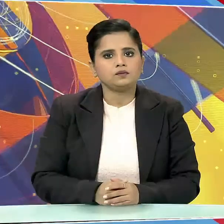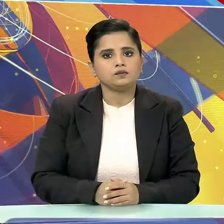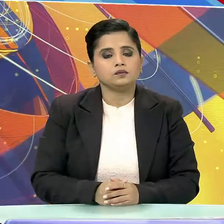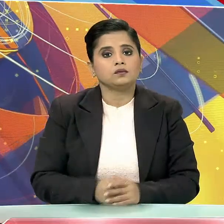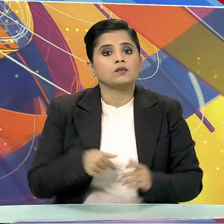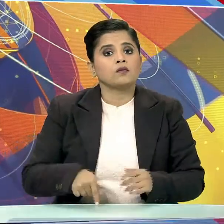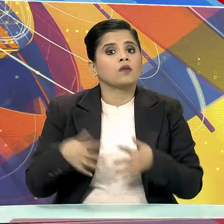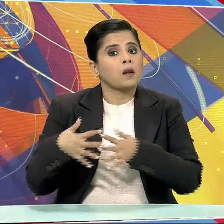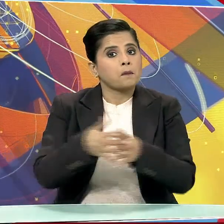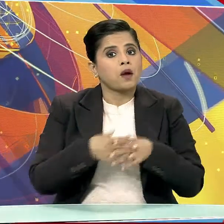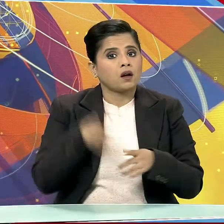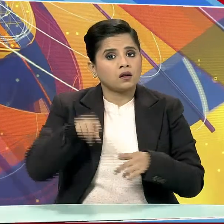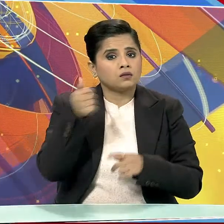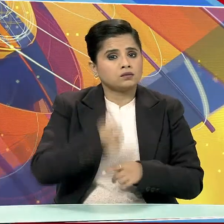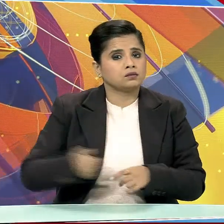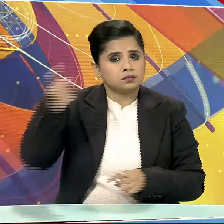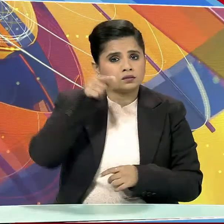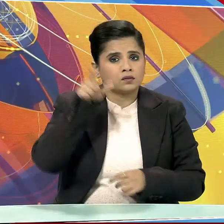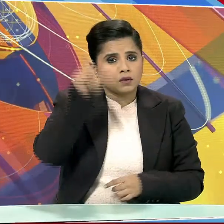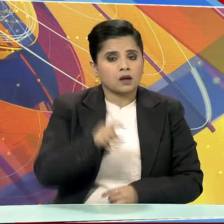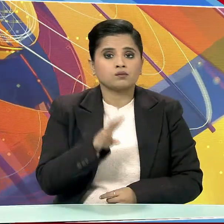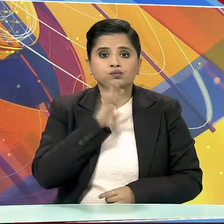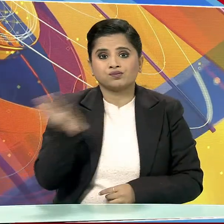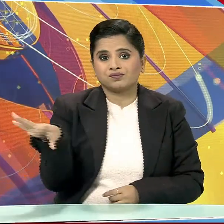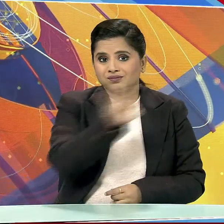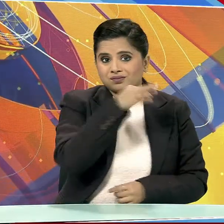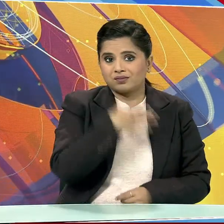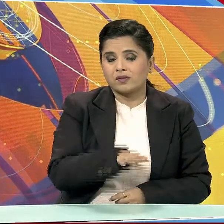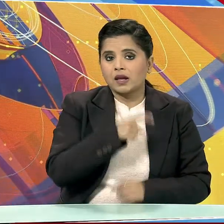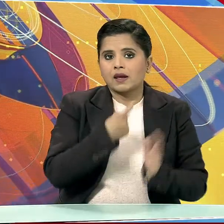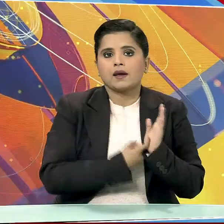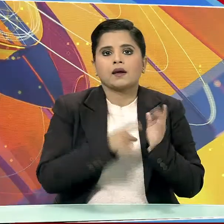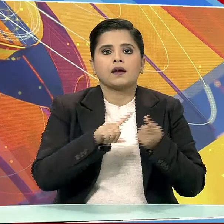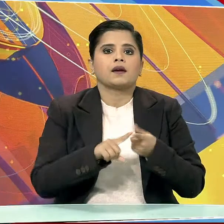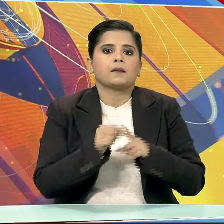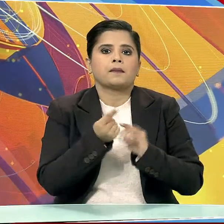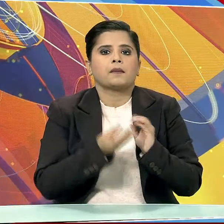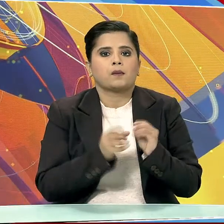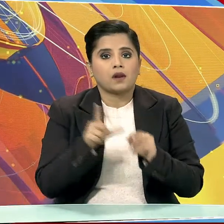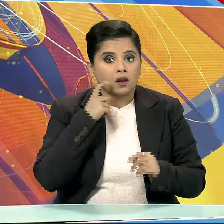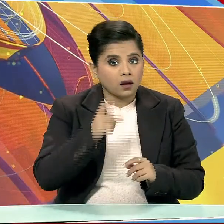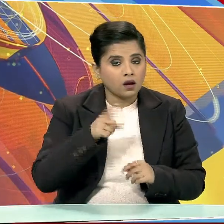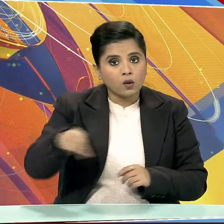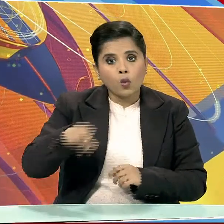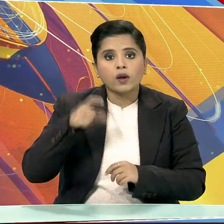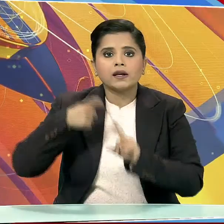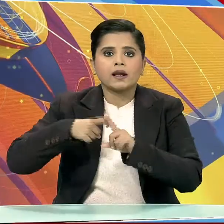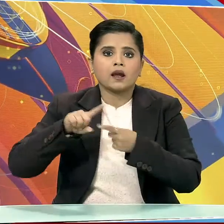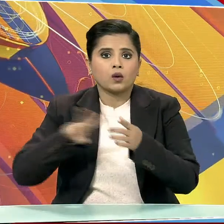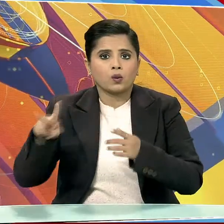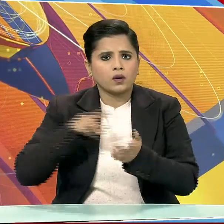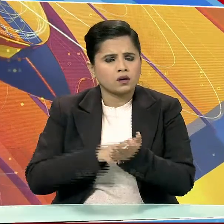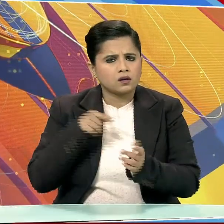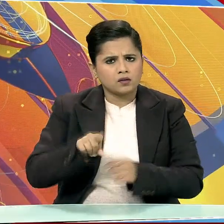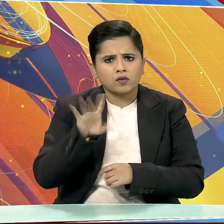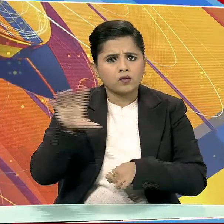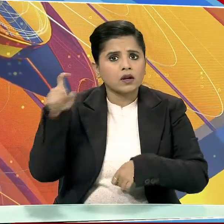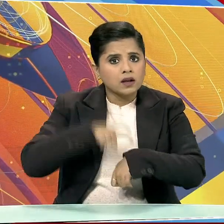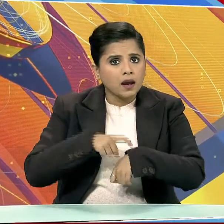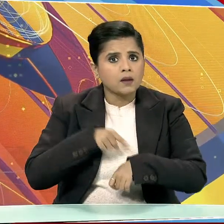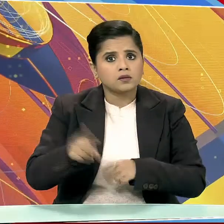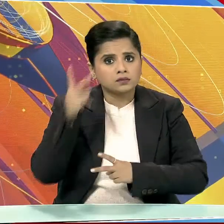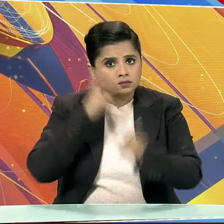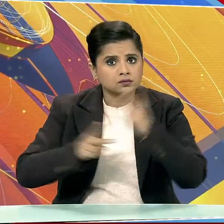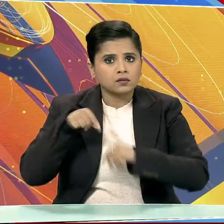अमेर्की प्रत्निधी सभा के स्पीकर चुने गए रिपब्लिकन केविन मैकार्थी पंद्र में दौर के मद्दान के बाद